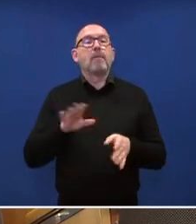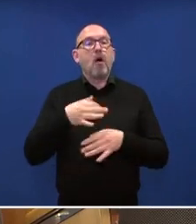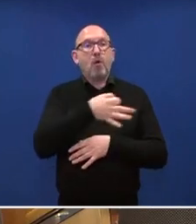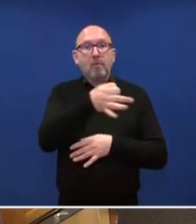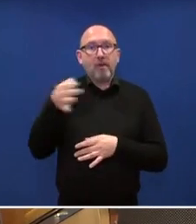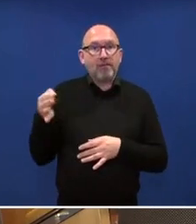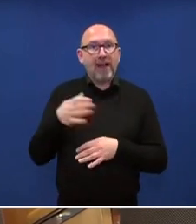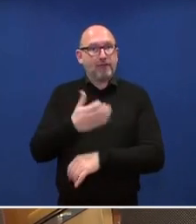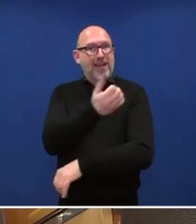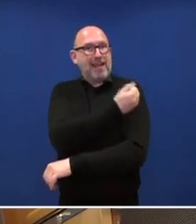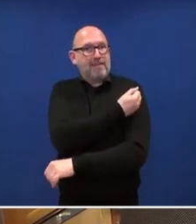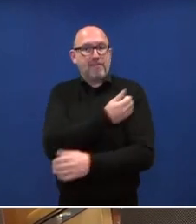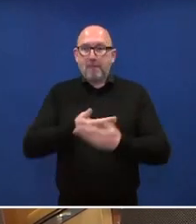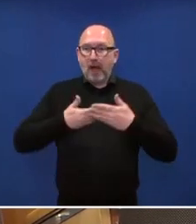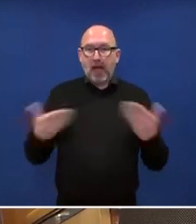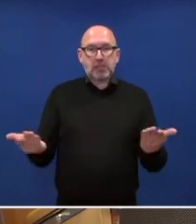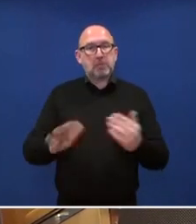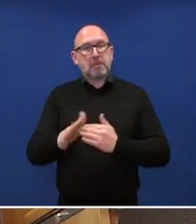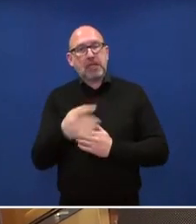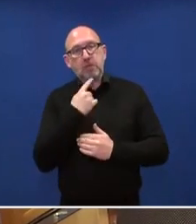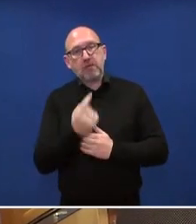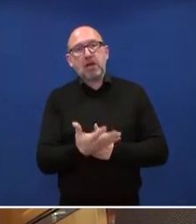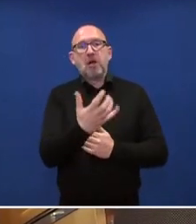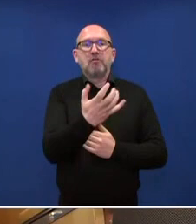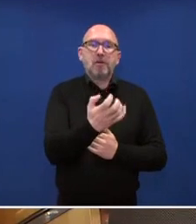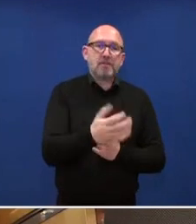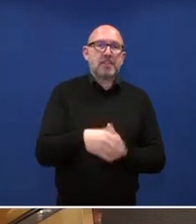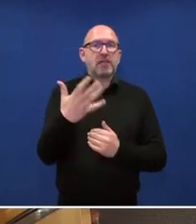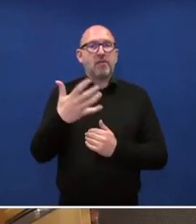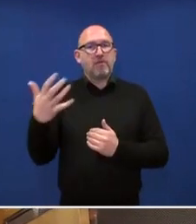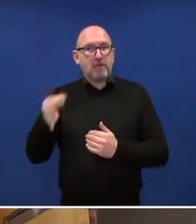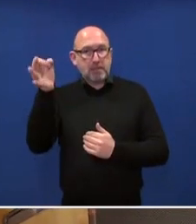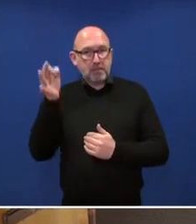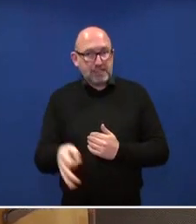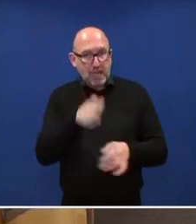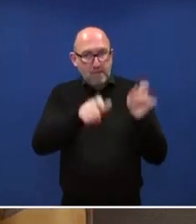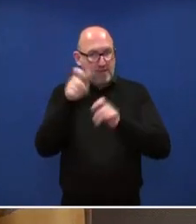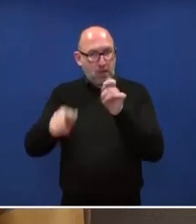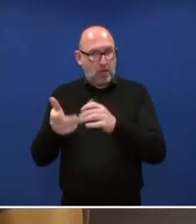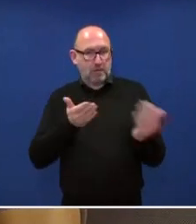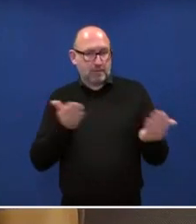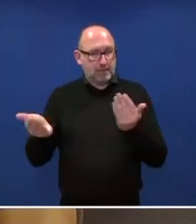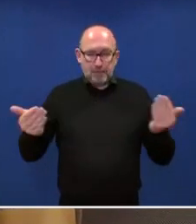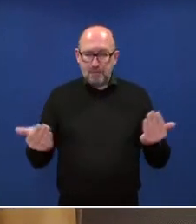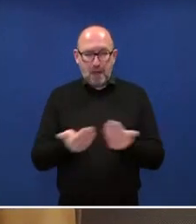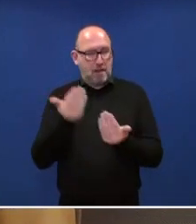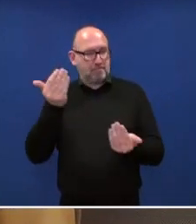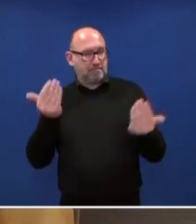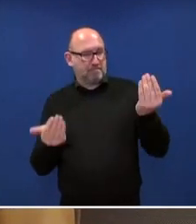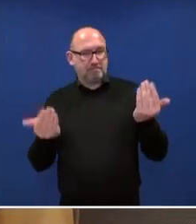Impfbereitschaft von etwa 55 Prozent der Bevölkerung aus. Diese Diskrepanz, wie